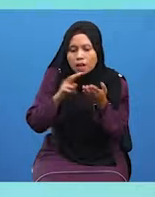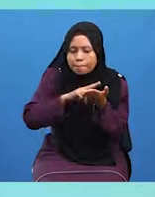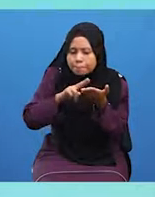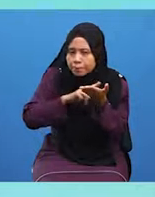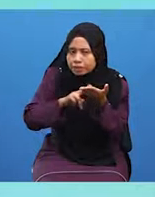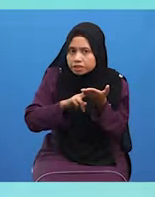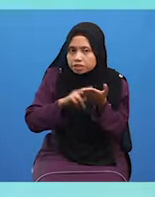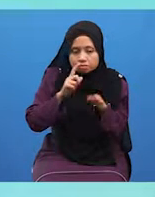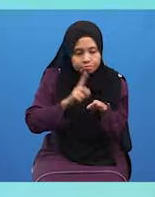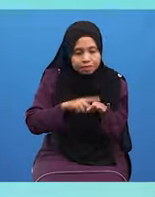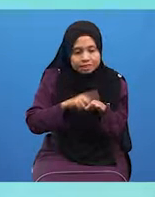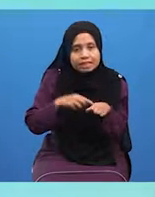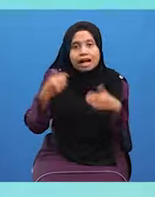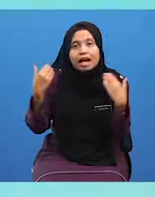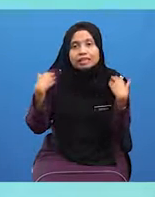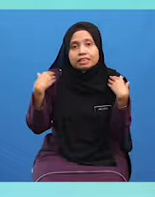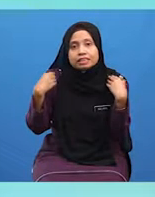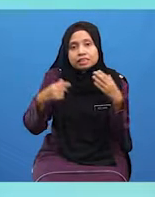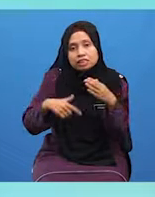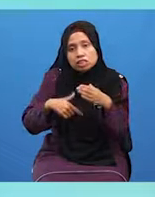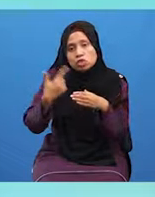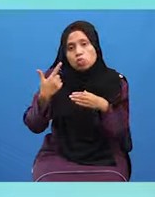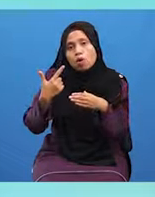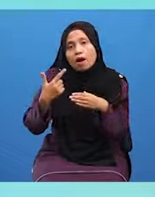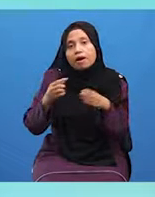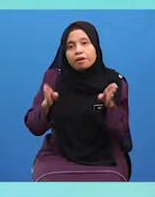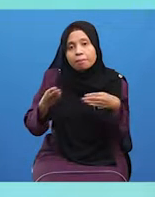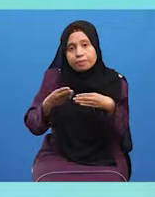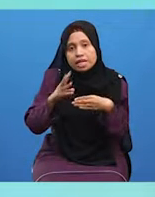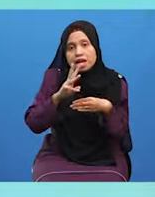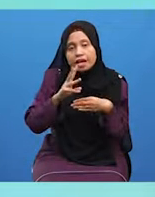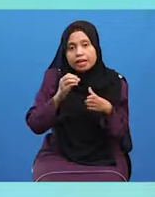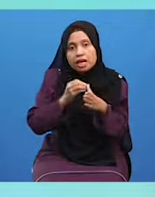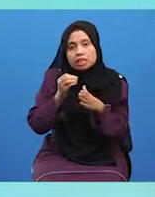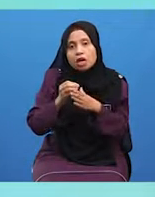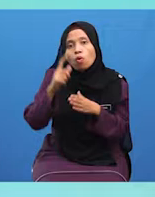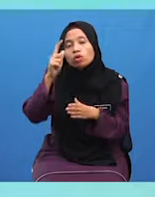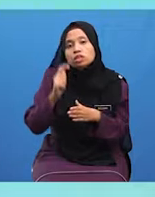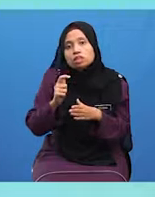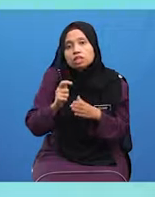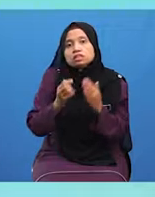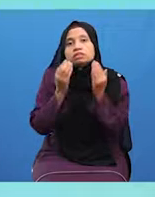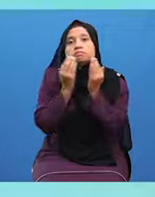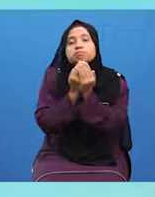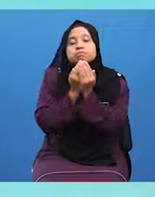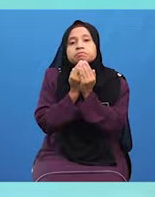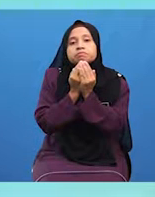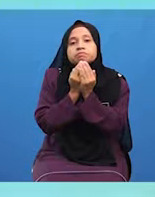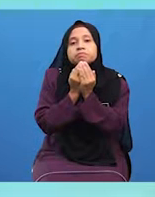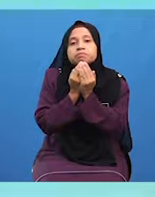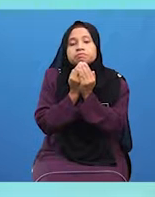Dibaca Ketika Berada Di Luar Bilik Air Atau Tandas Doanya